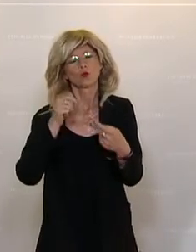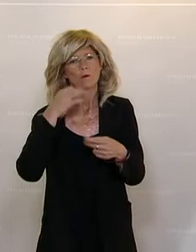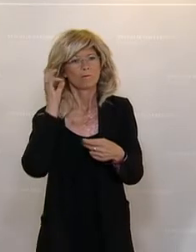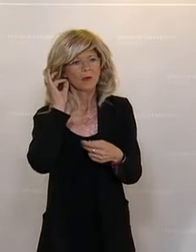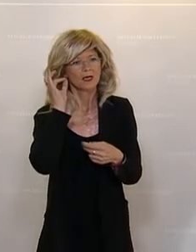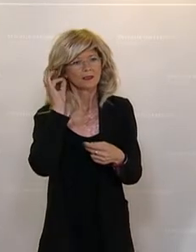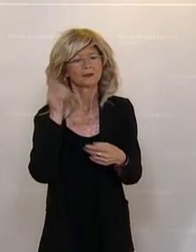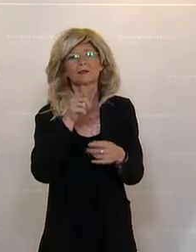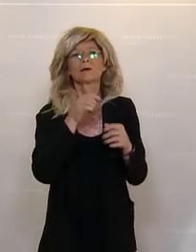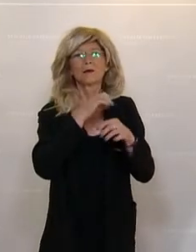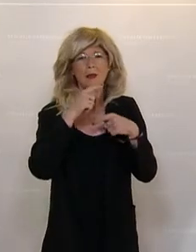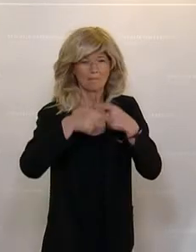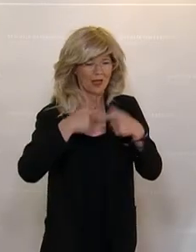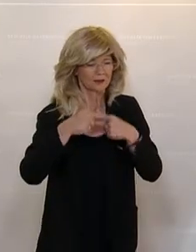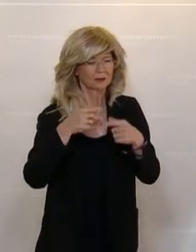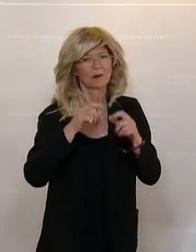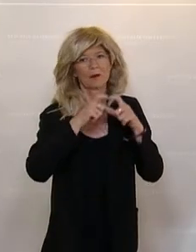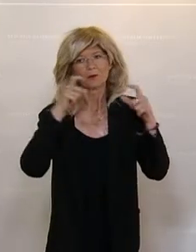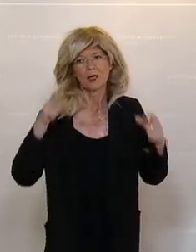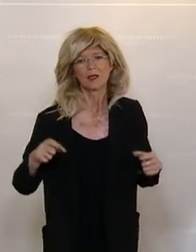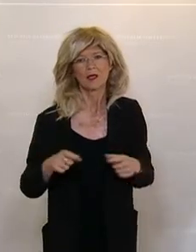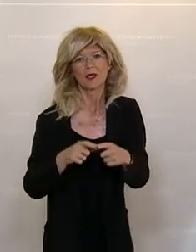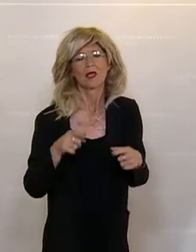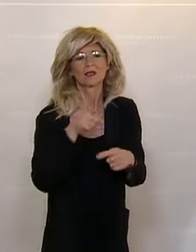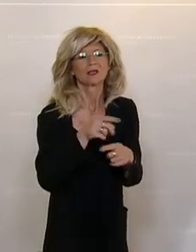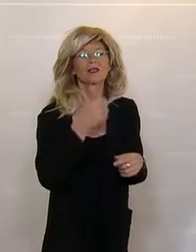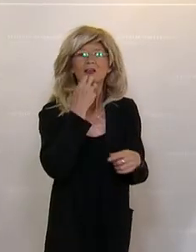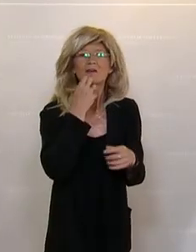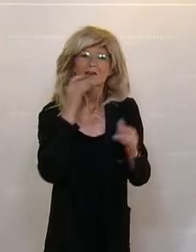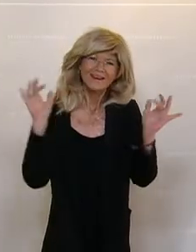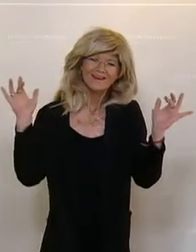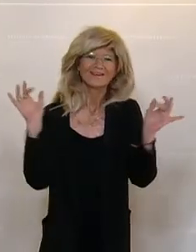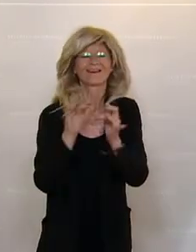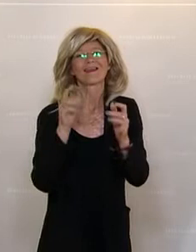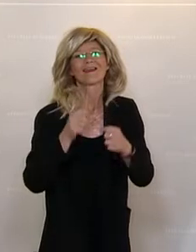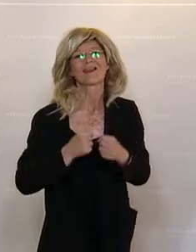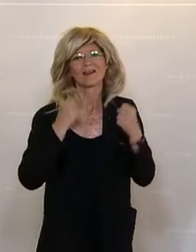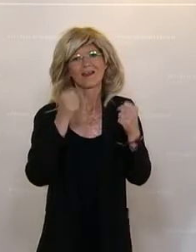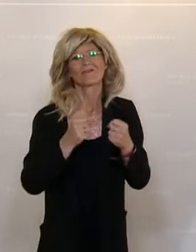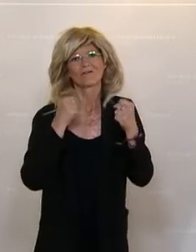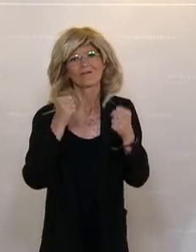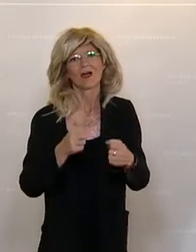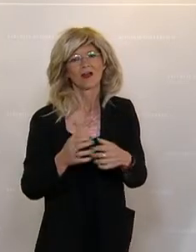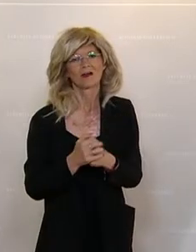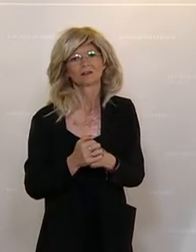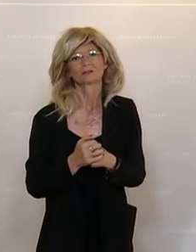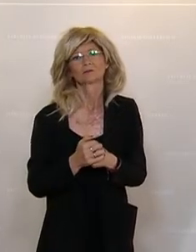dem Maßnahmenpaket gegen Gewalt in der Privatsphäre wollen wir aktiv gegen Gewalt auftreten und die Präventionsarbeit stärken.